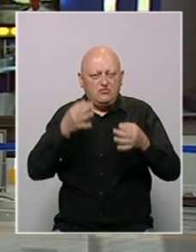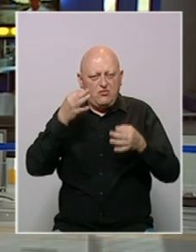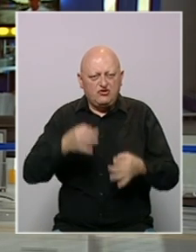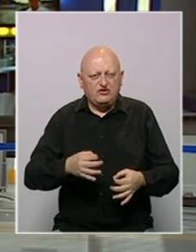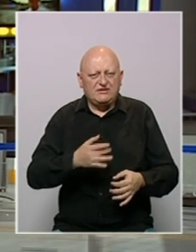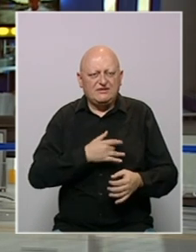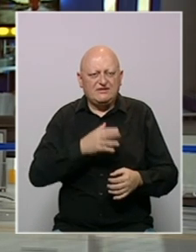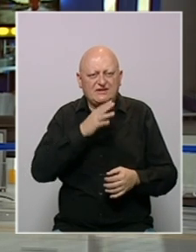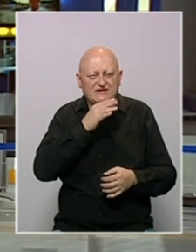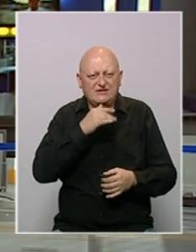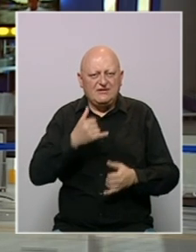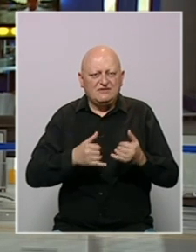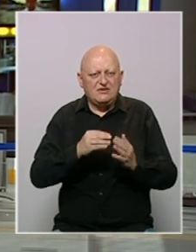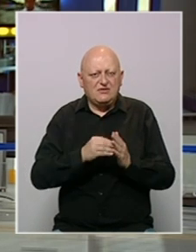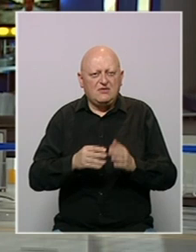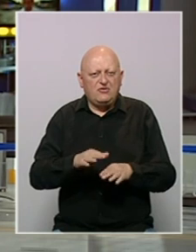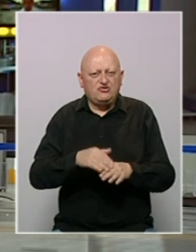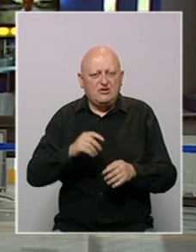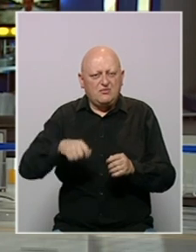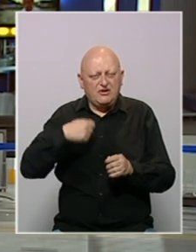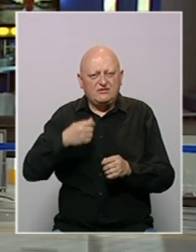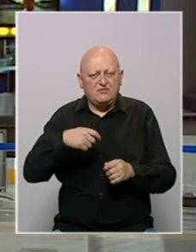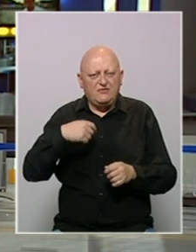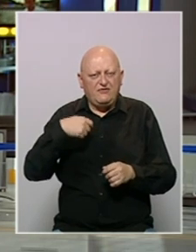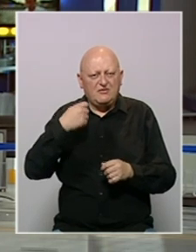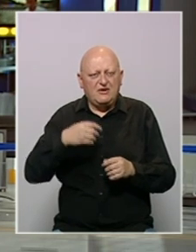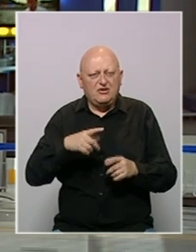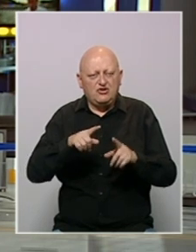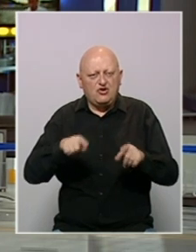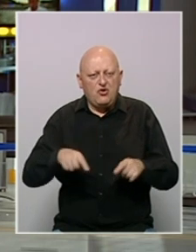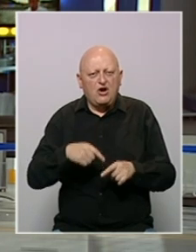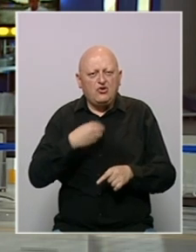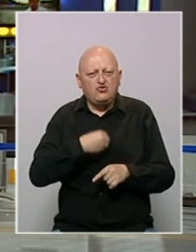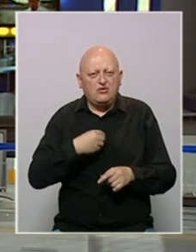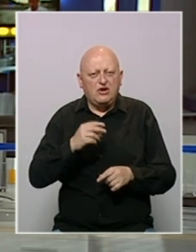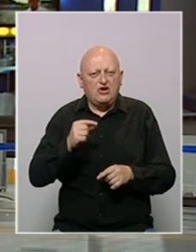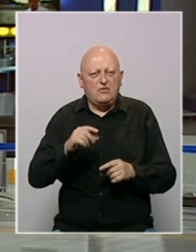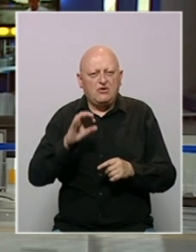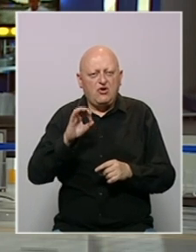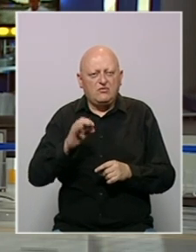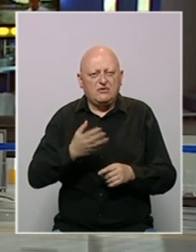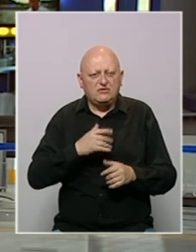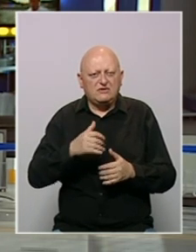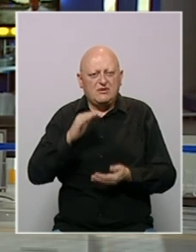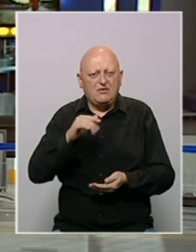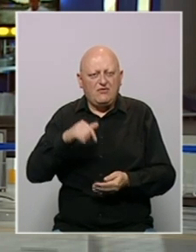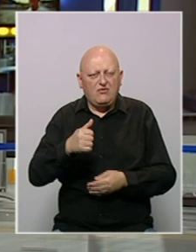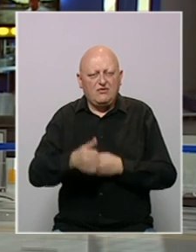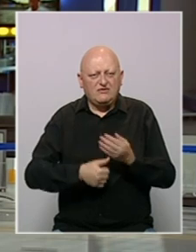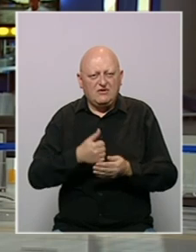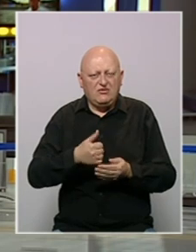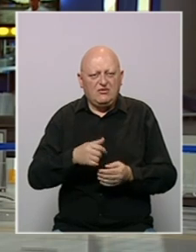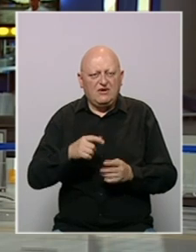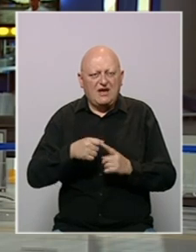počasna srca Sarajeva, a festivalski program počeo je projekcijom filma Trouga o tuge, dobitinka Zlatne palme na ovogodišnjem